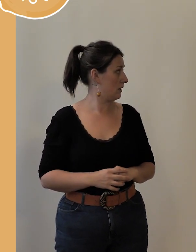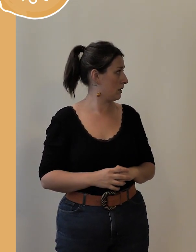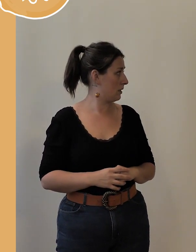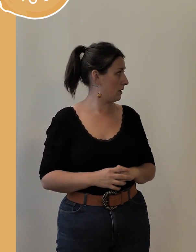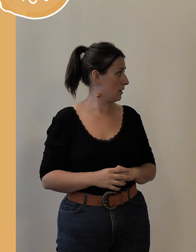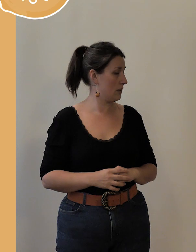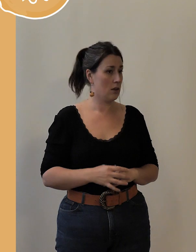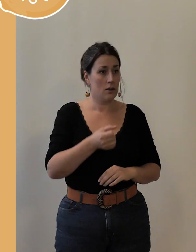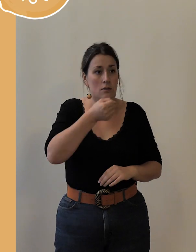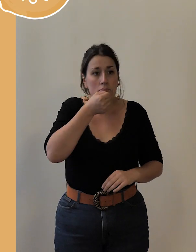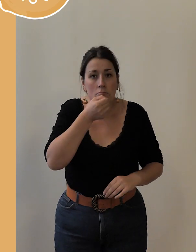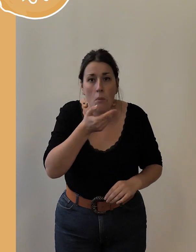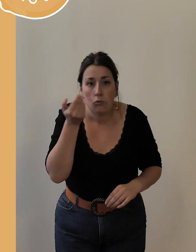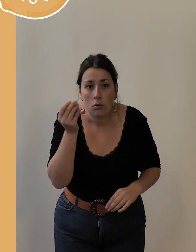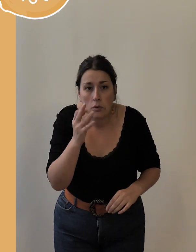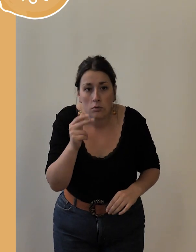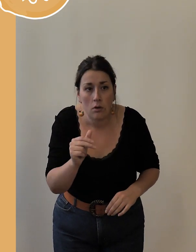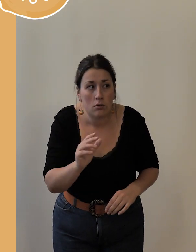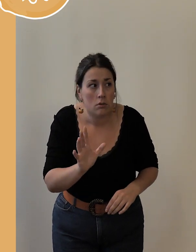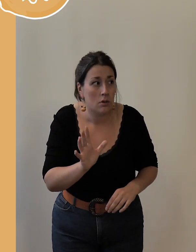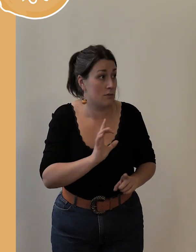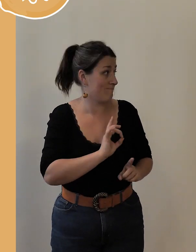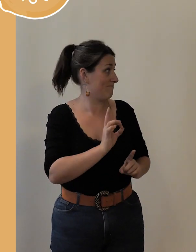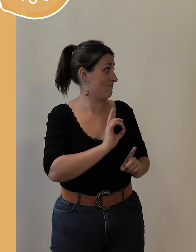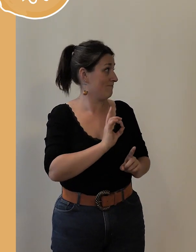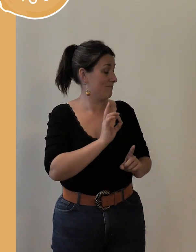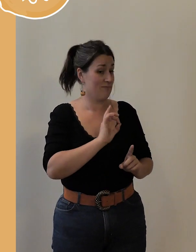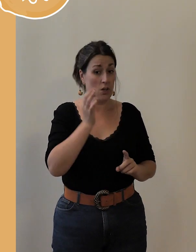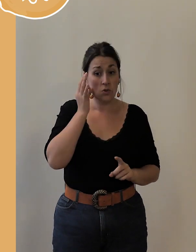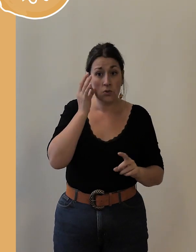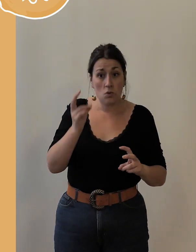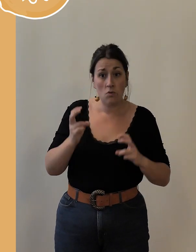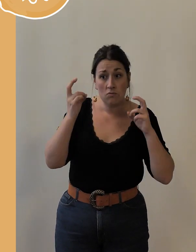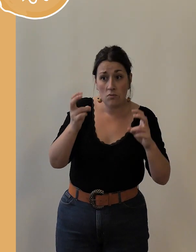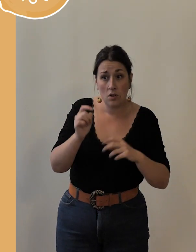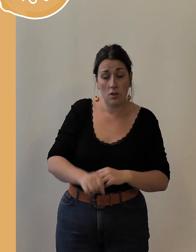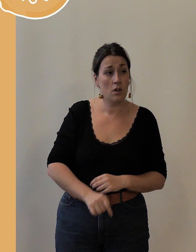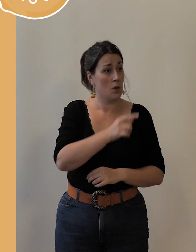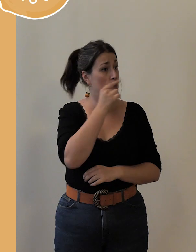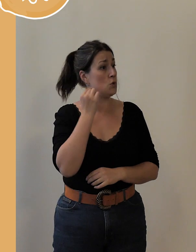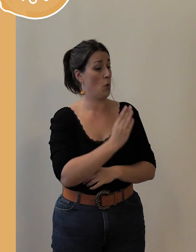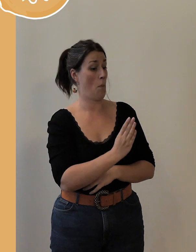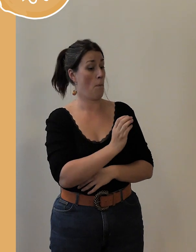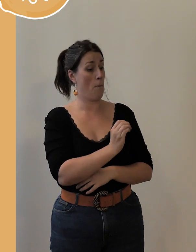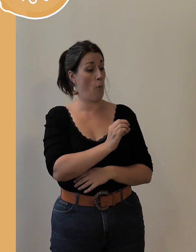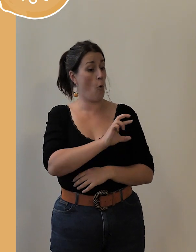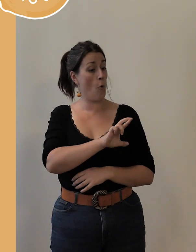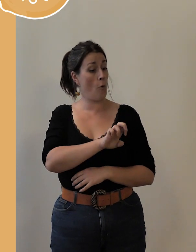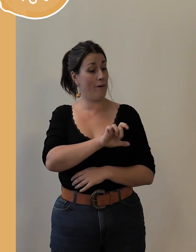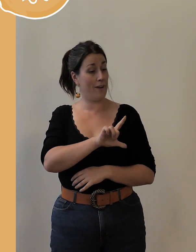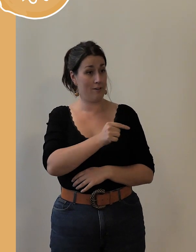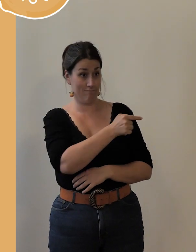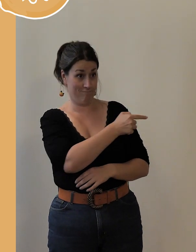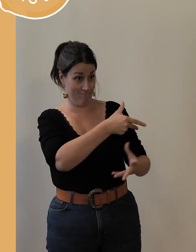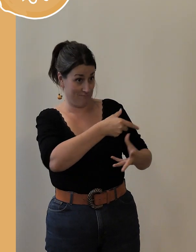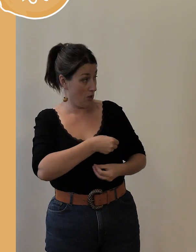Je peux rapprocher du micro, c'est mieux ? C'est mieux, c'est mieux. Donc nous accueillons Jean-Luc Porel, à gauche, qui est